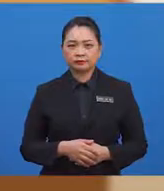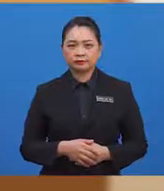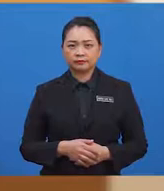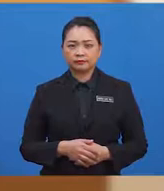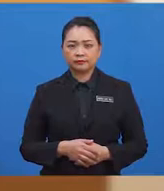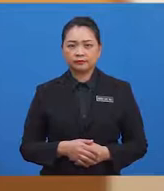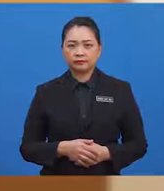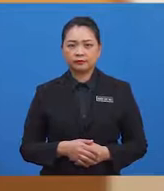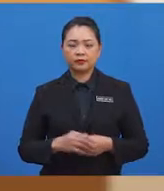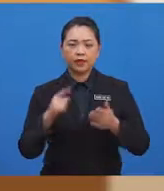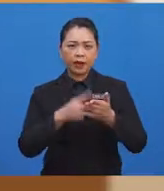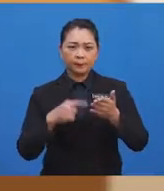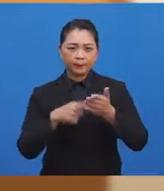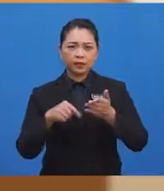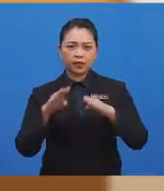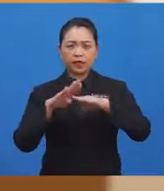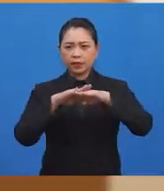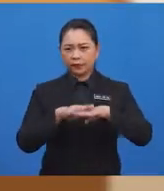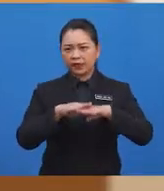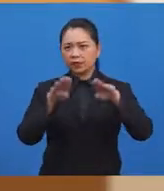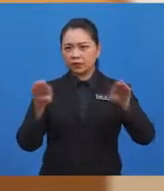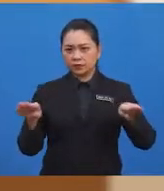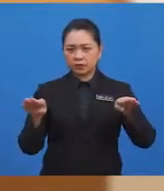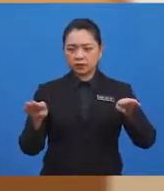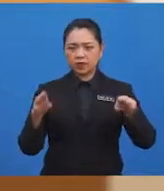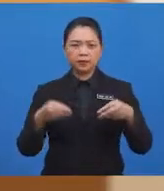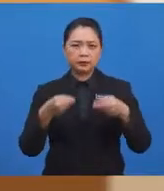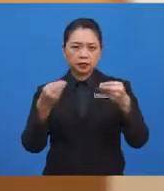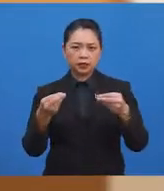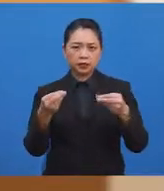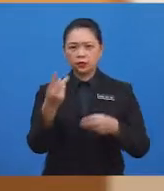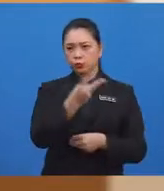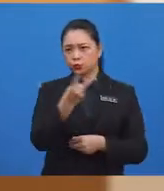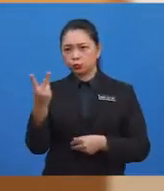Apakah beza bagi kedua-dua segi tiga ini?